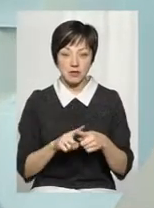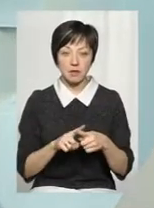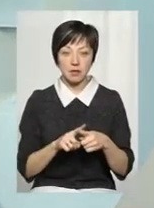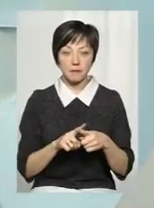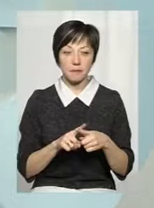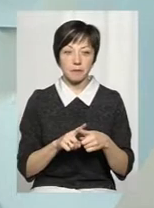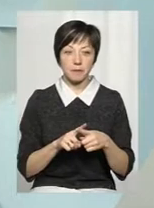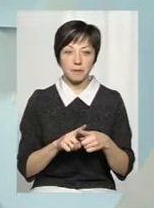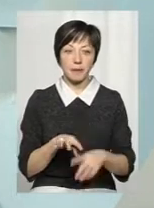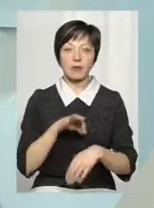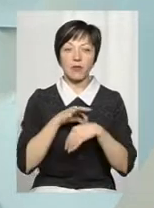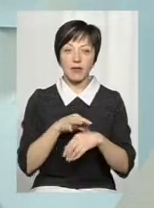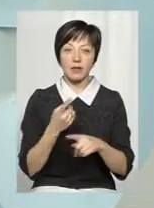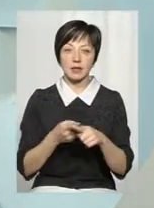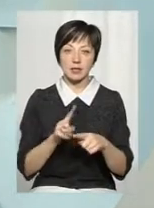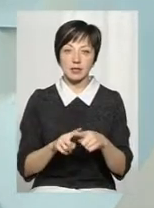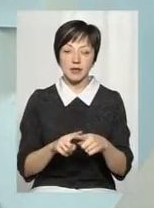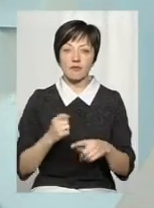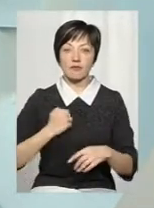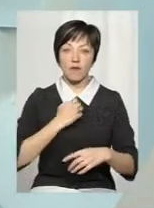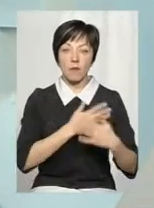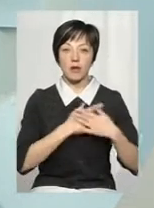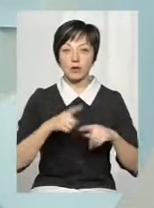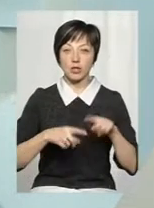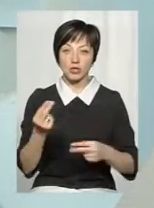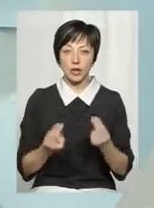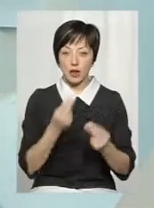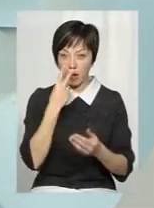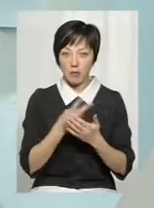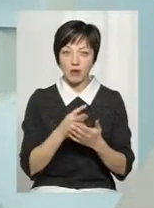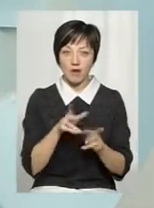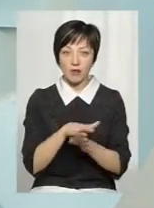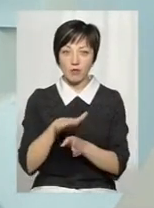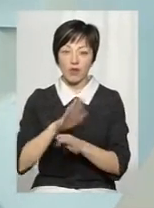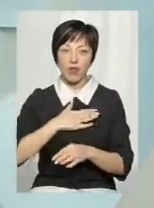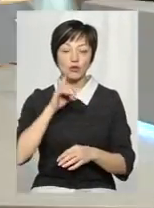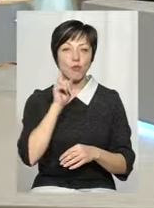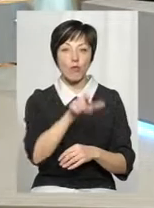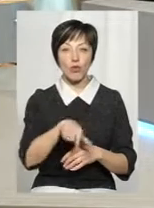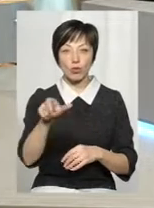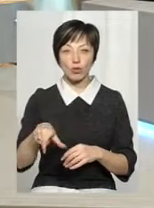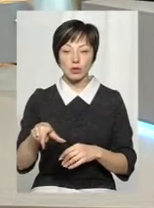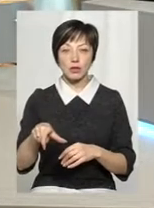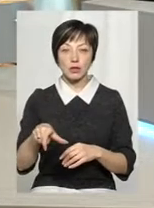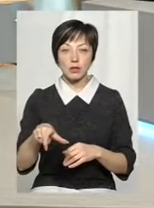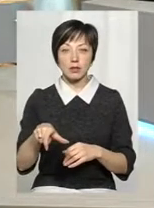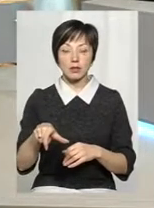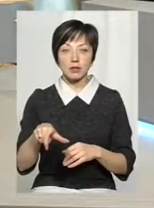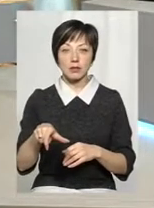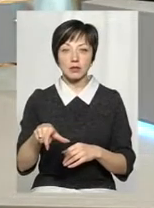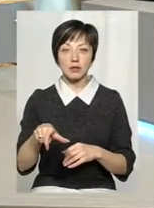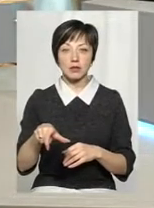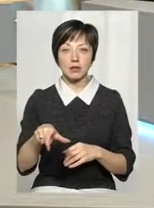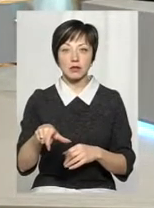проведенні цієї військово-патріотичної гри. Я бачу, як це відбувається, як в